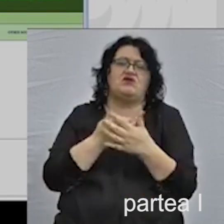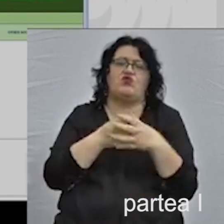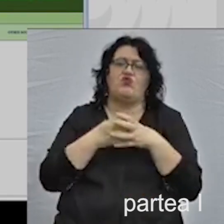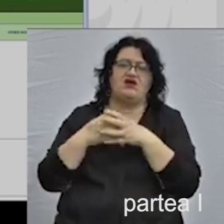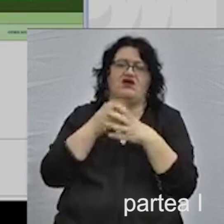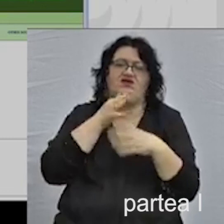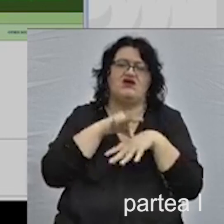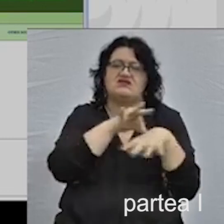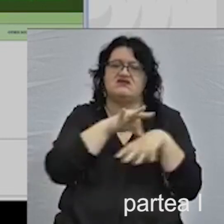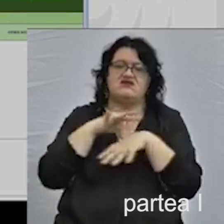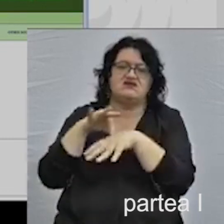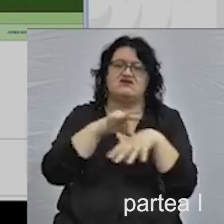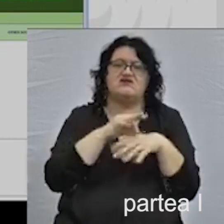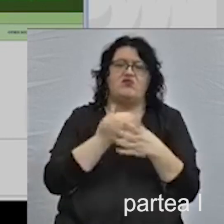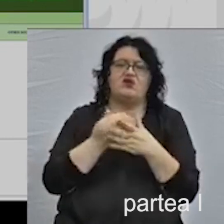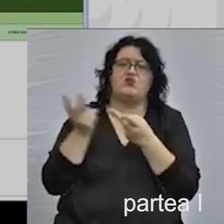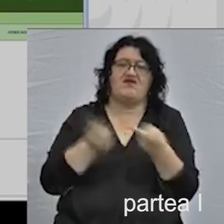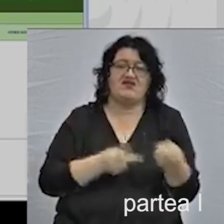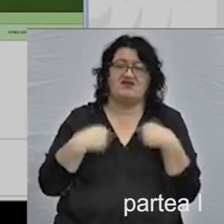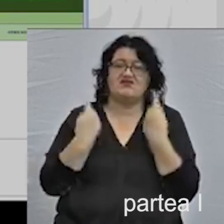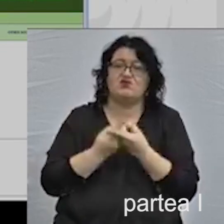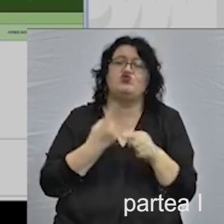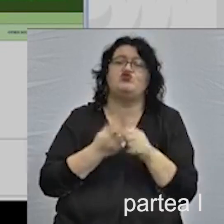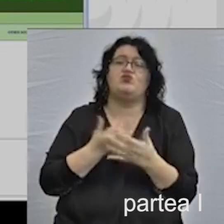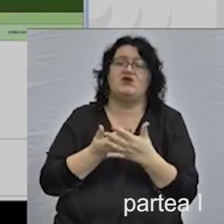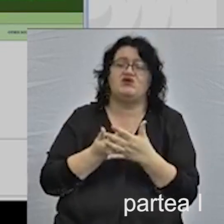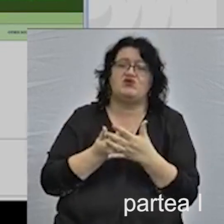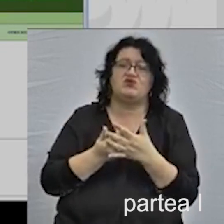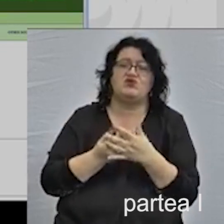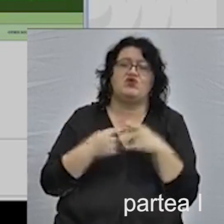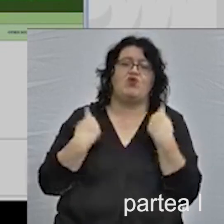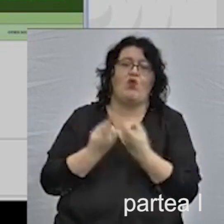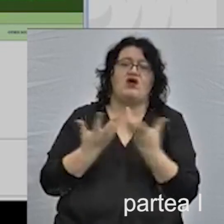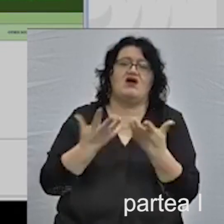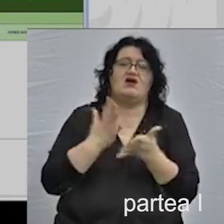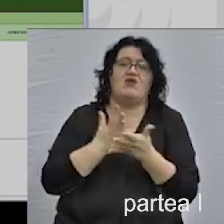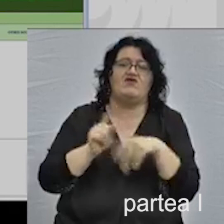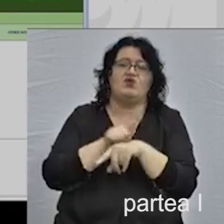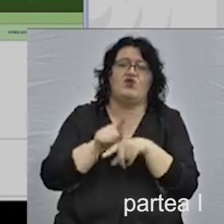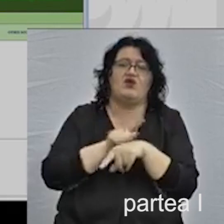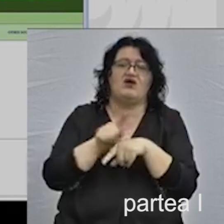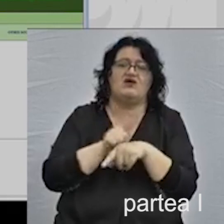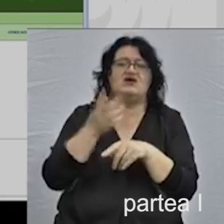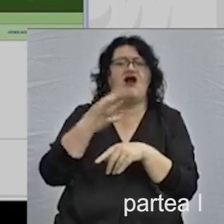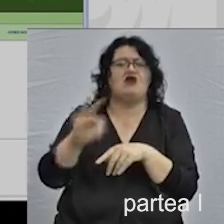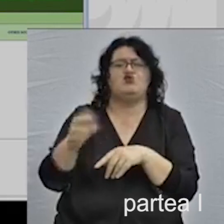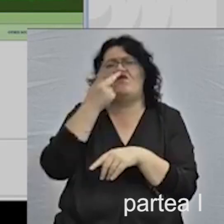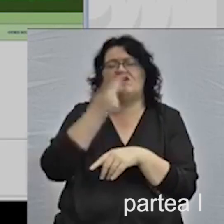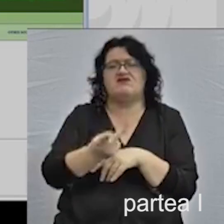adevărați ghizi, nu numai pentru invitații noștri, ci și pentru noi, care am avut ocazia, e cu totul altceva, să